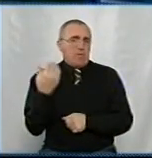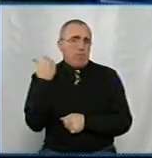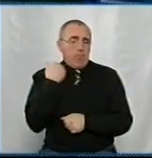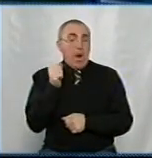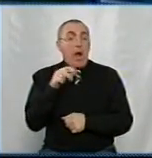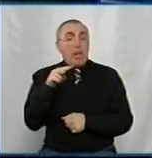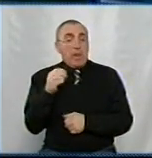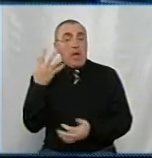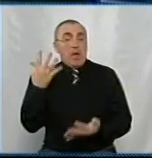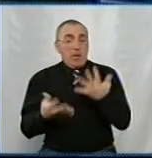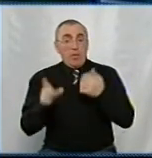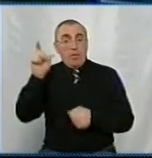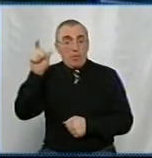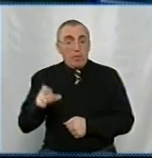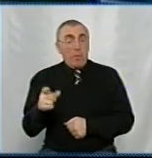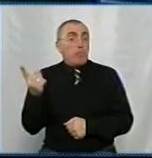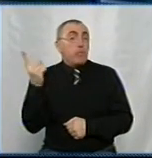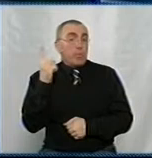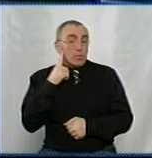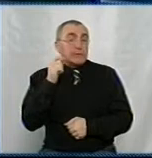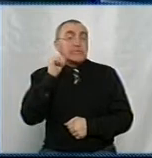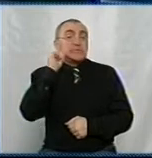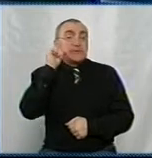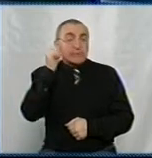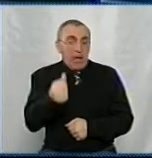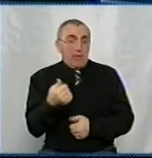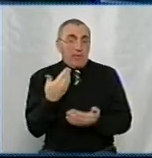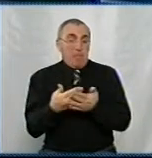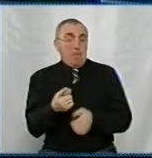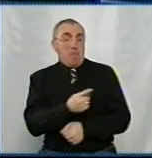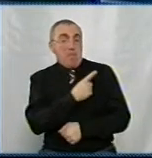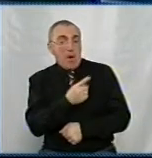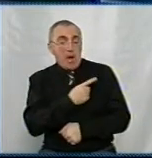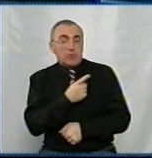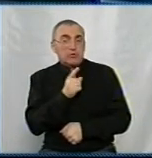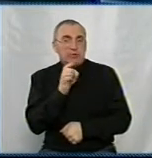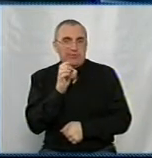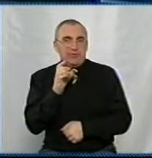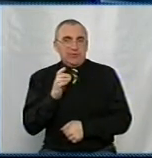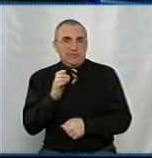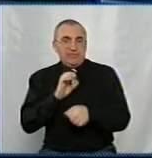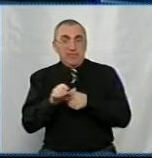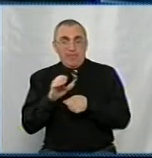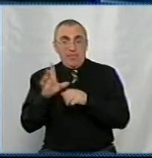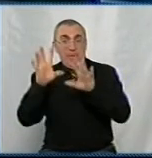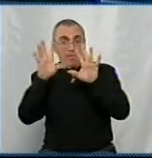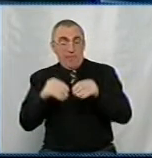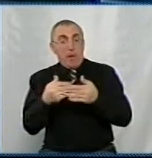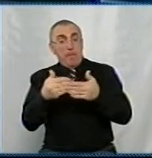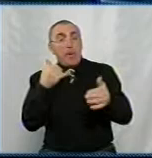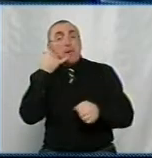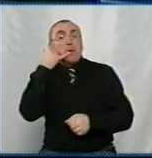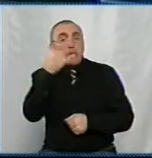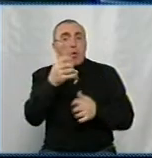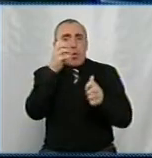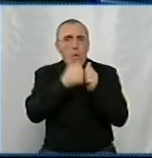Але якщо людина почула, що завтра до неї, тому що мастер служби збуту, яка проводить відключення, вона попередньо перезванює